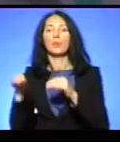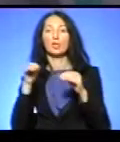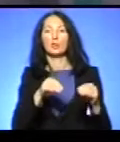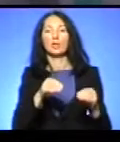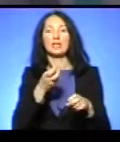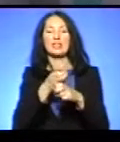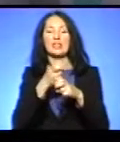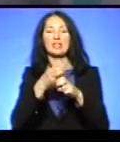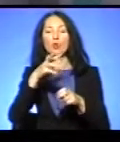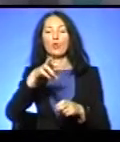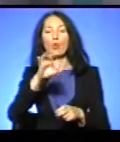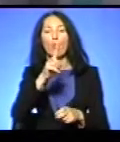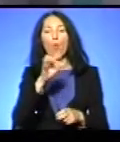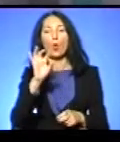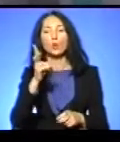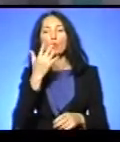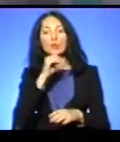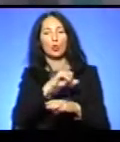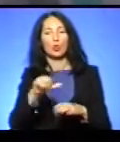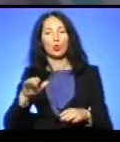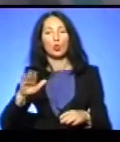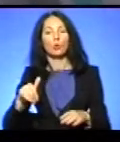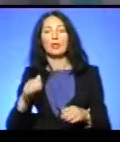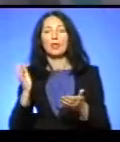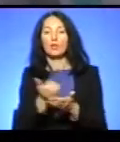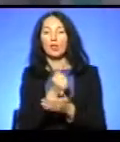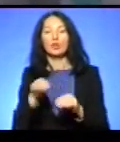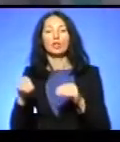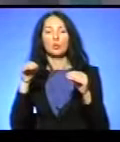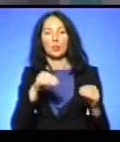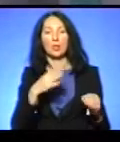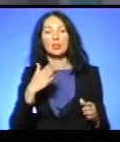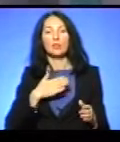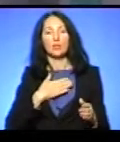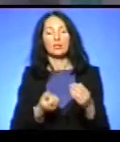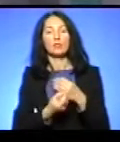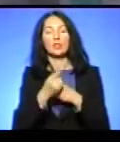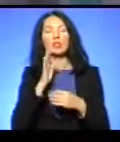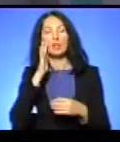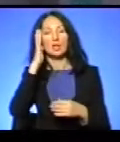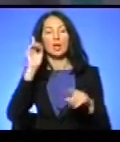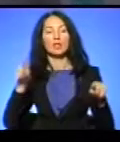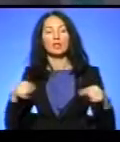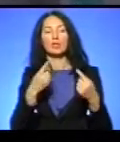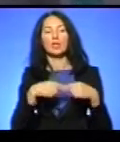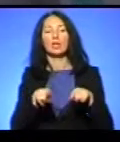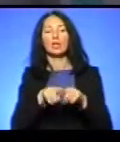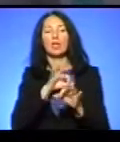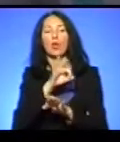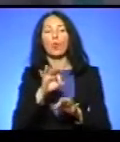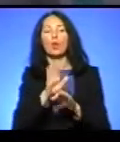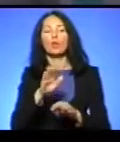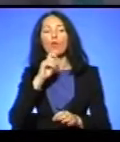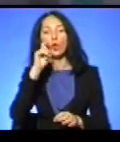І, власне, після вдалої трансплантації до нас прийшла ідея створити такий проєкт в Україні. Ну, ми спілкувалися з